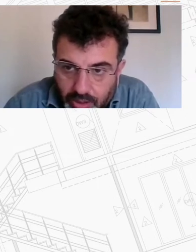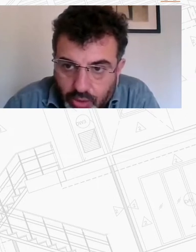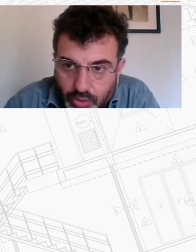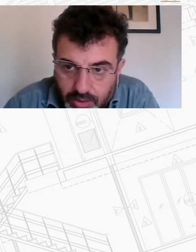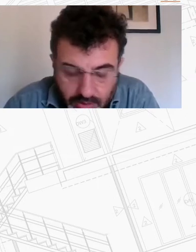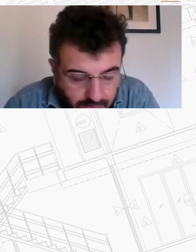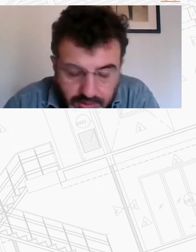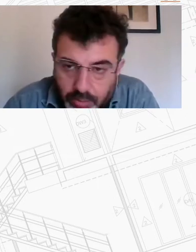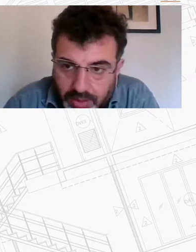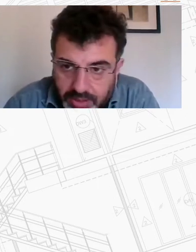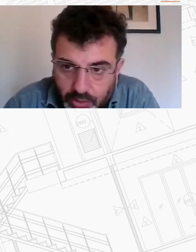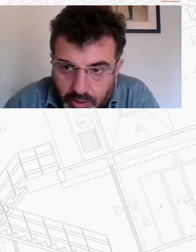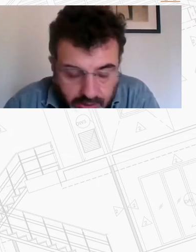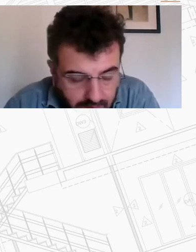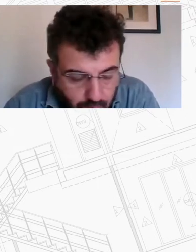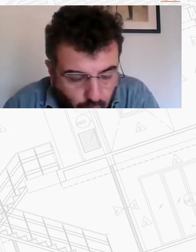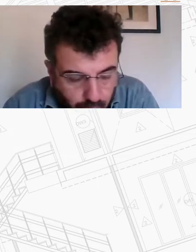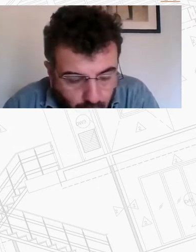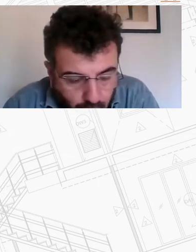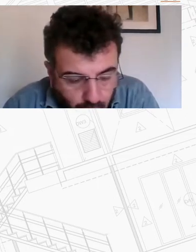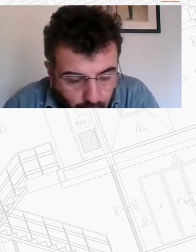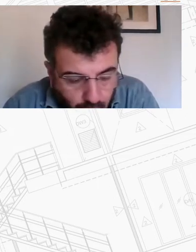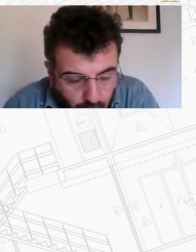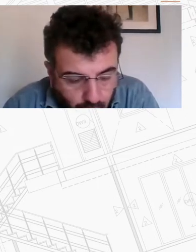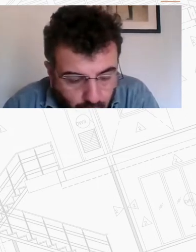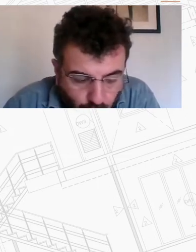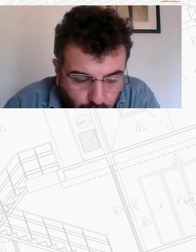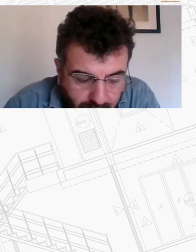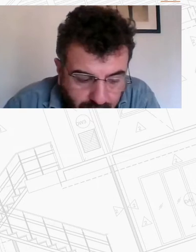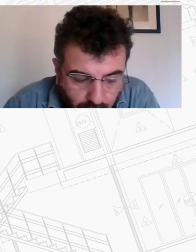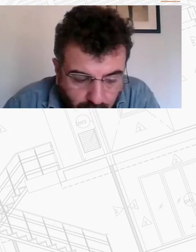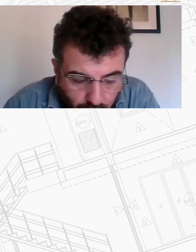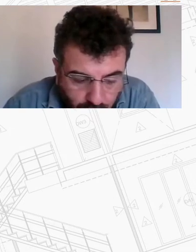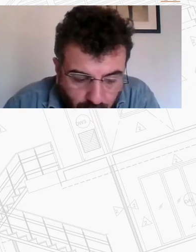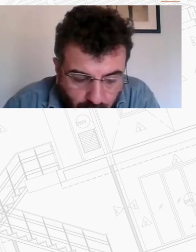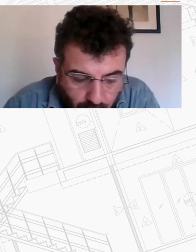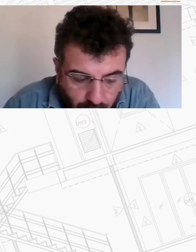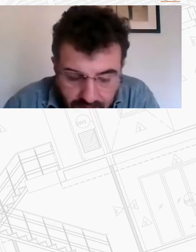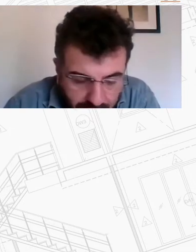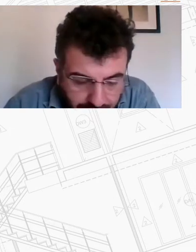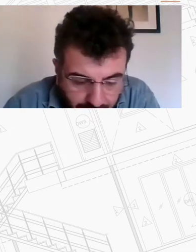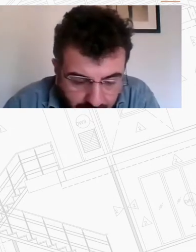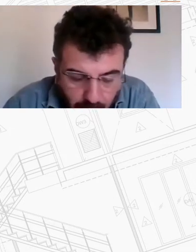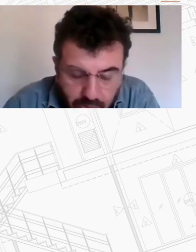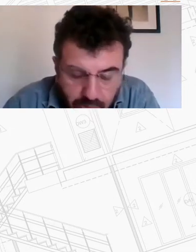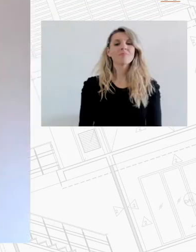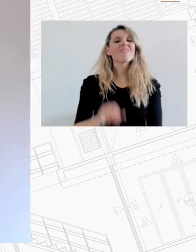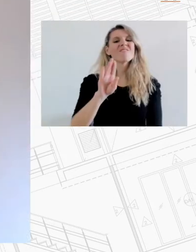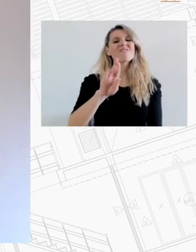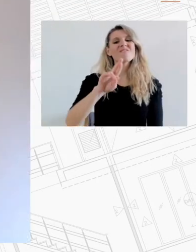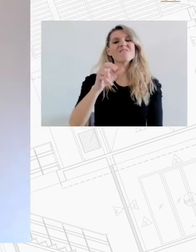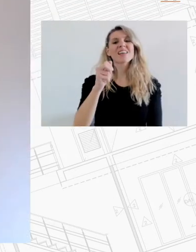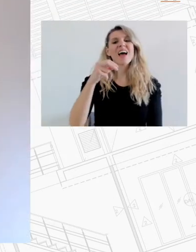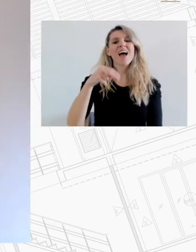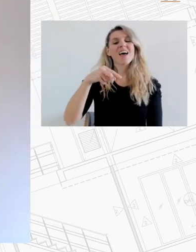ερωτήσεων αυτά τα οποία θέσατε τώρα χειριστικά του προπίου Ο λόγος τώρα είναι στον κύριο Νικόλαο Βράντση υποψήφιο